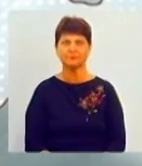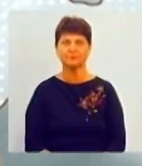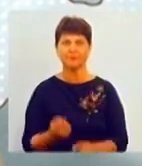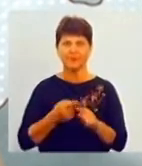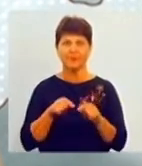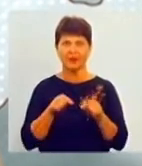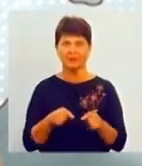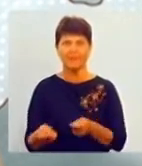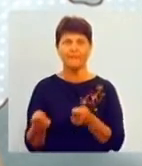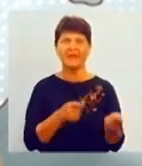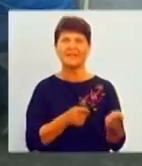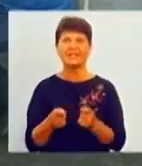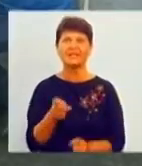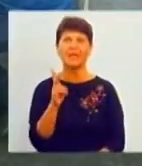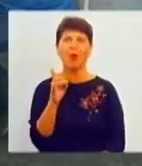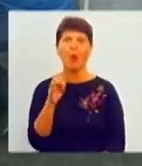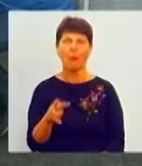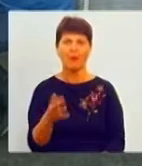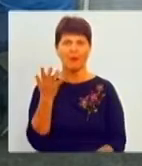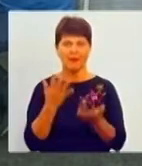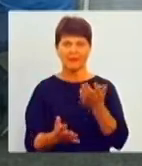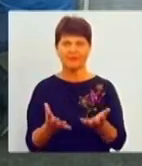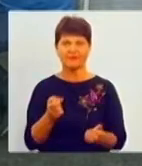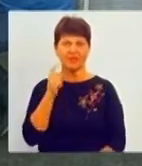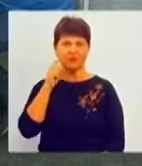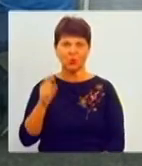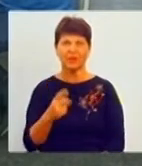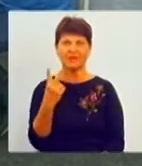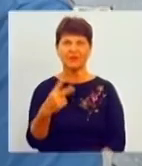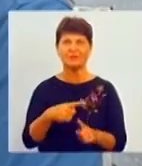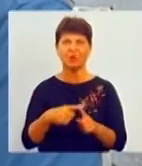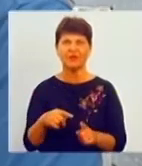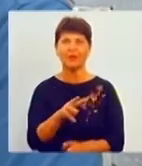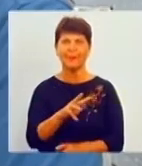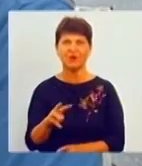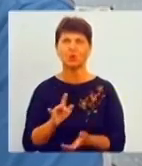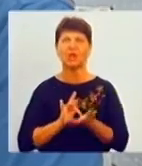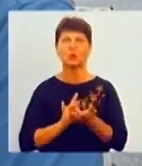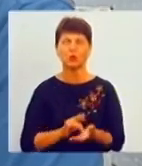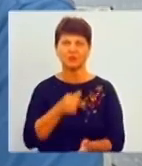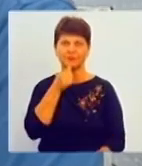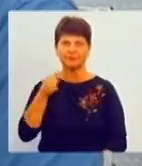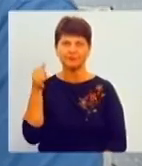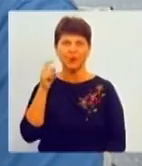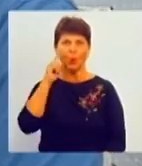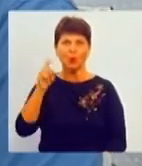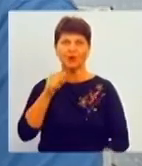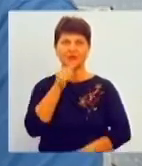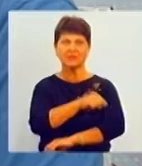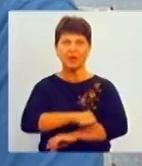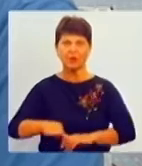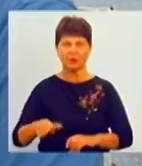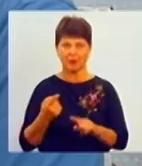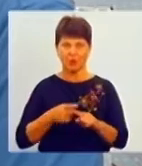перевізником? Якщо взяти в Україні, то 2,5 мільйони туристів в минулому році відпочили українців за кордоном. Це, по даним,